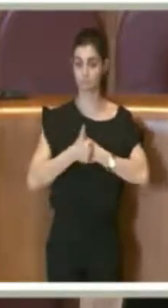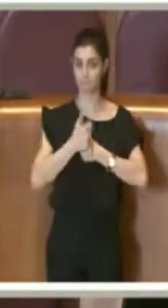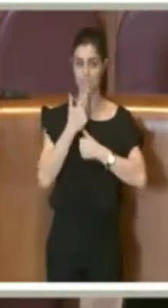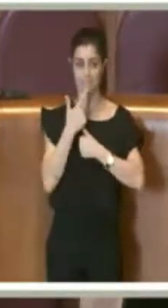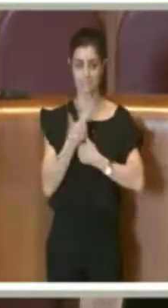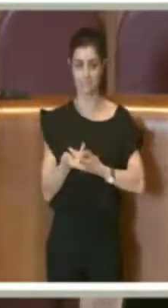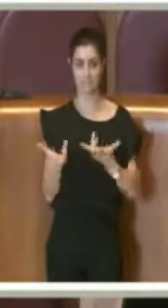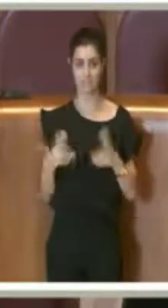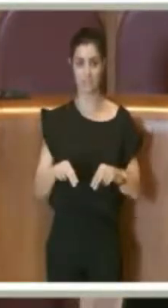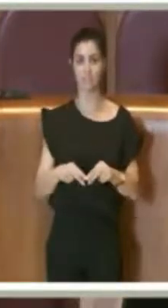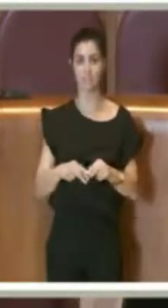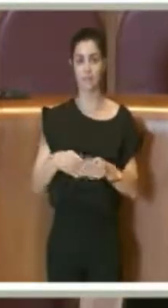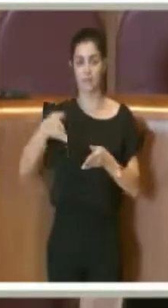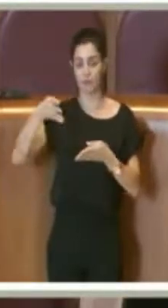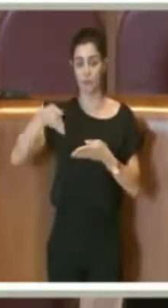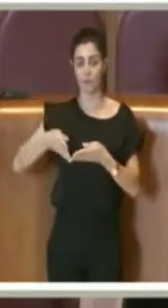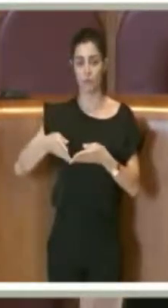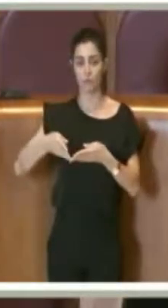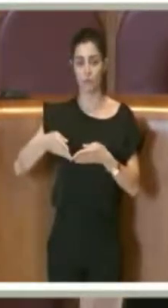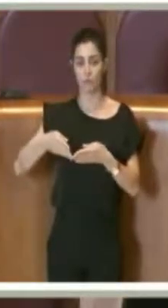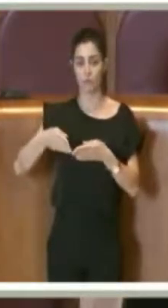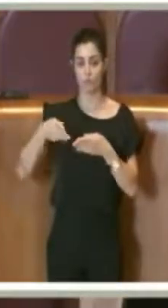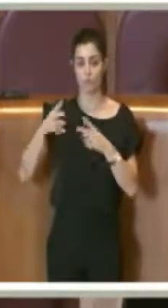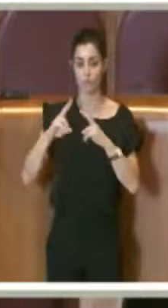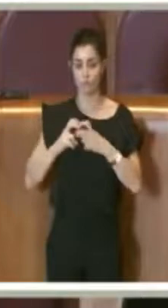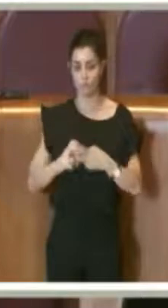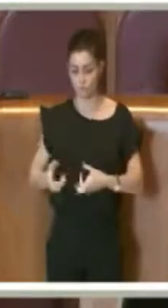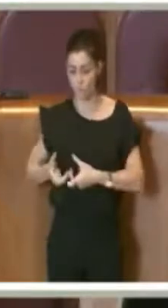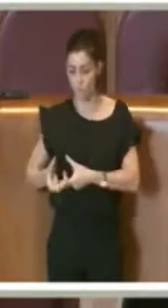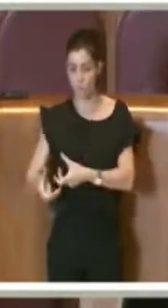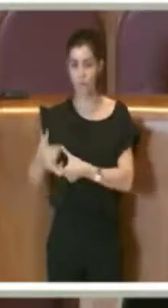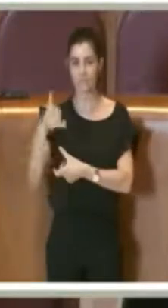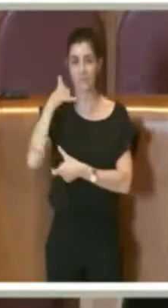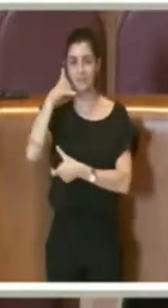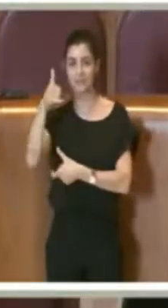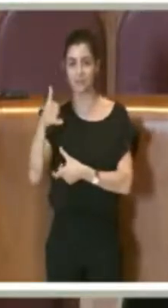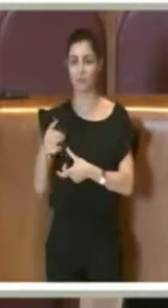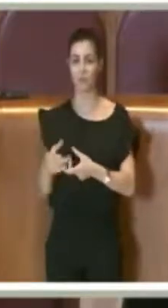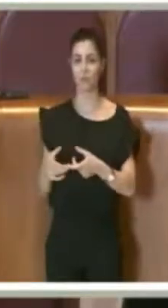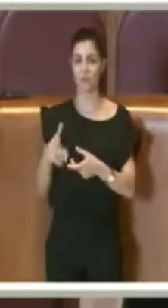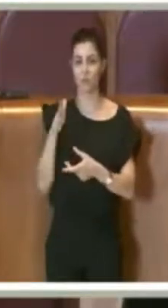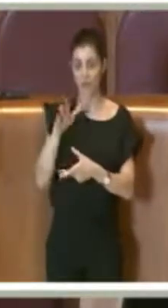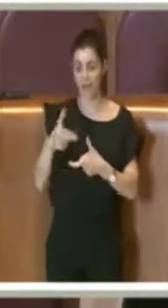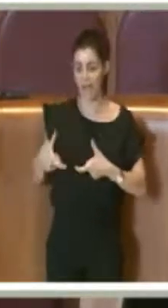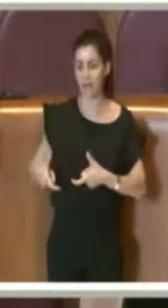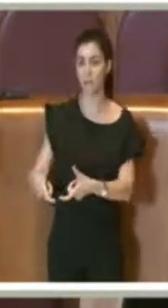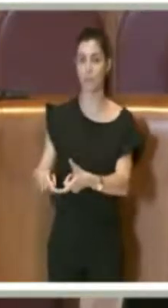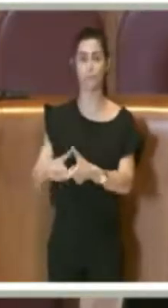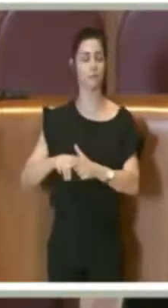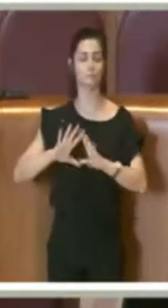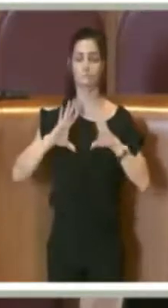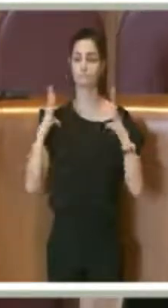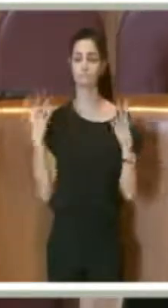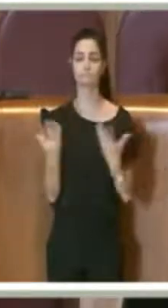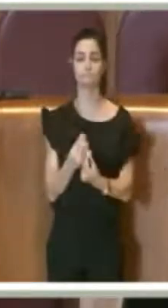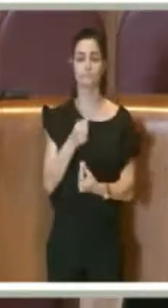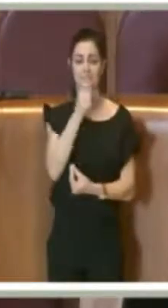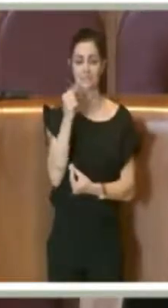le reti fognari, le reti idriche, telefoniche, quindi tutto ciò che serve